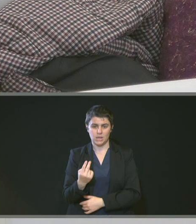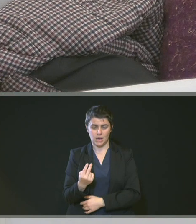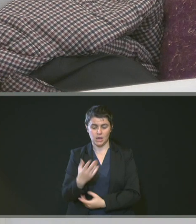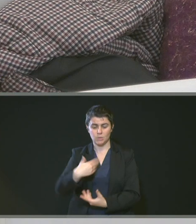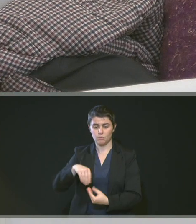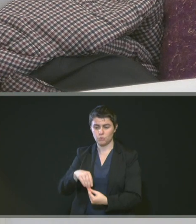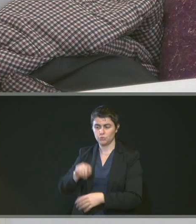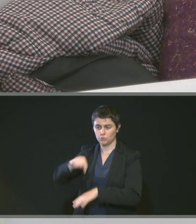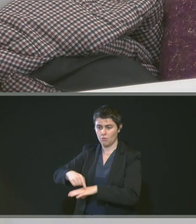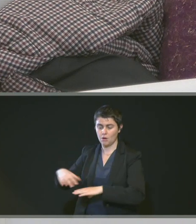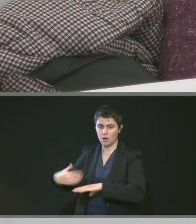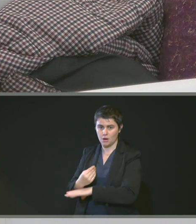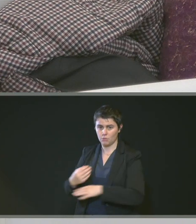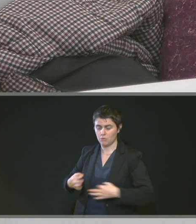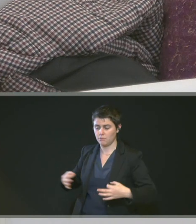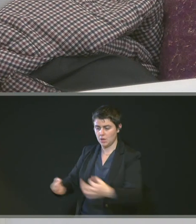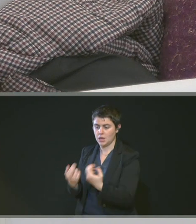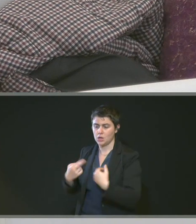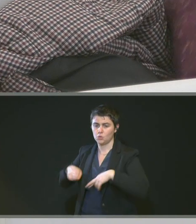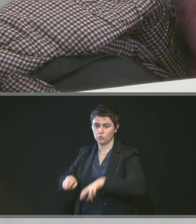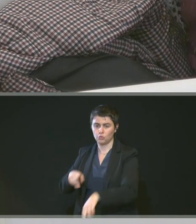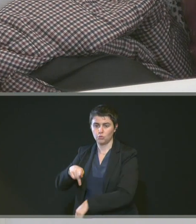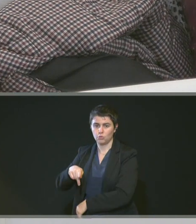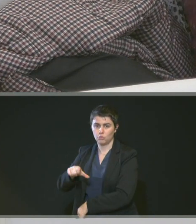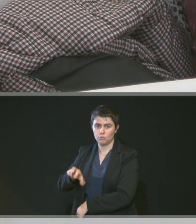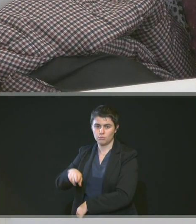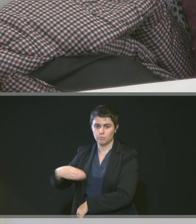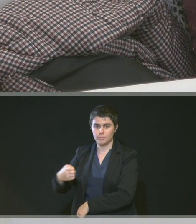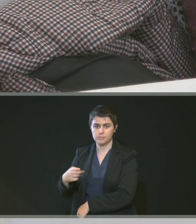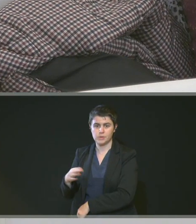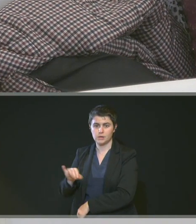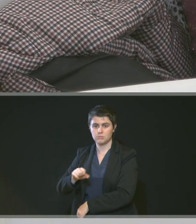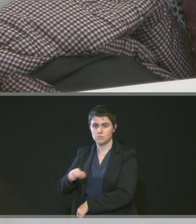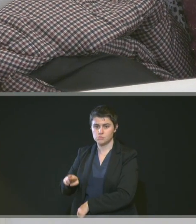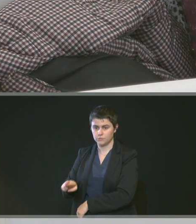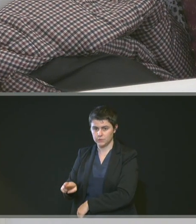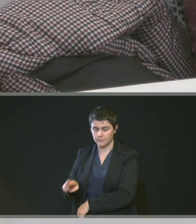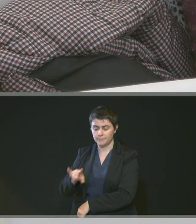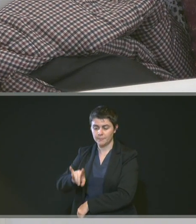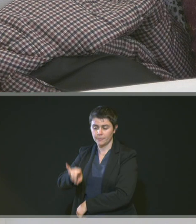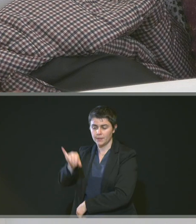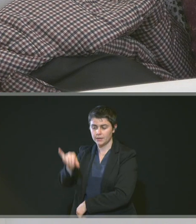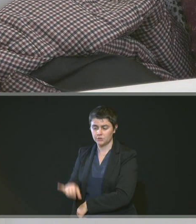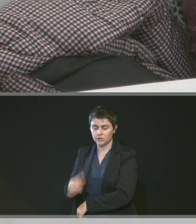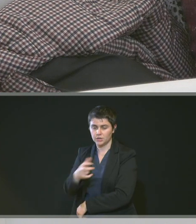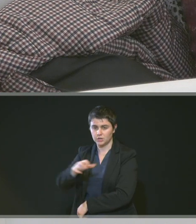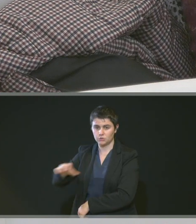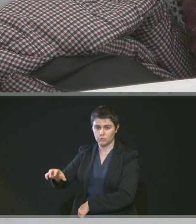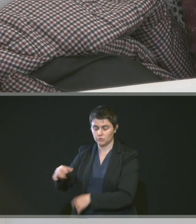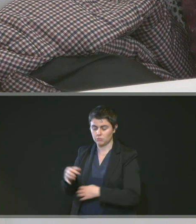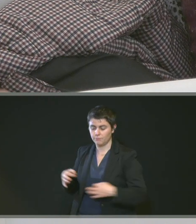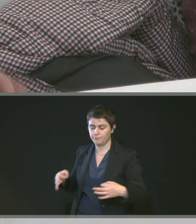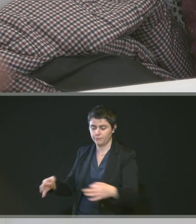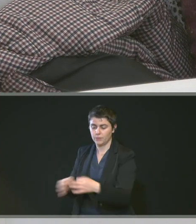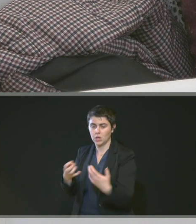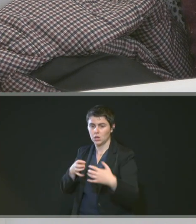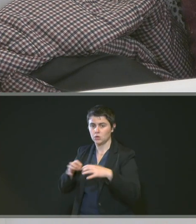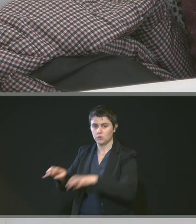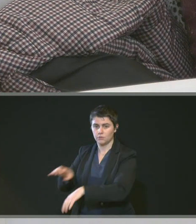située à Rouen, rue Parmentier, aussi cadastrée sur la section HY 300 d'une superficie de